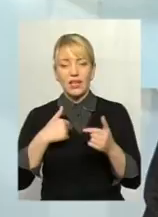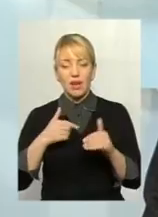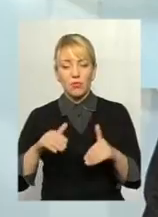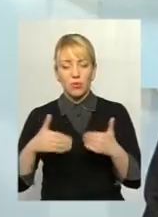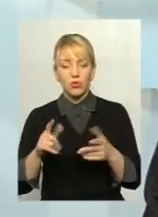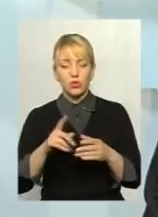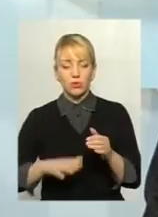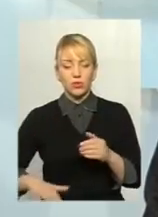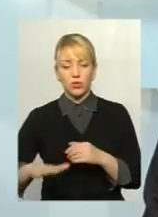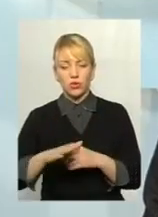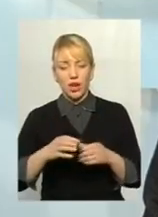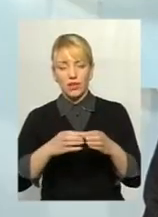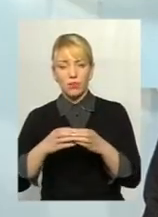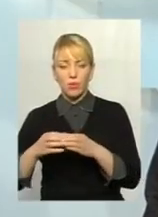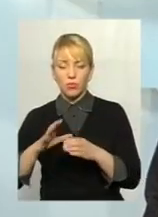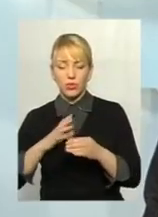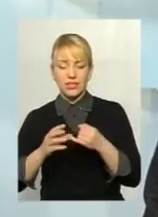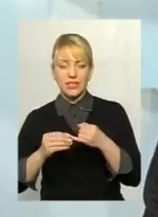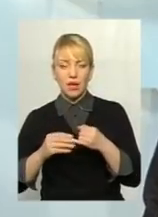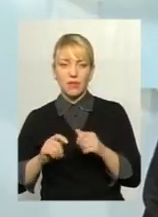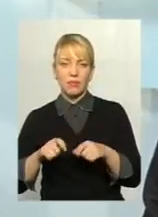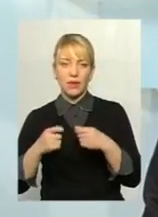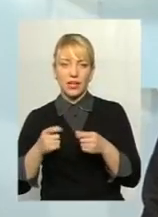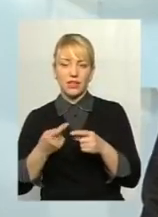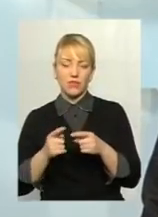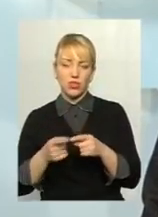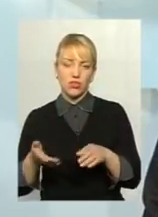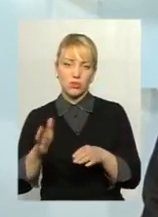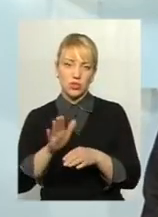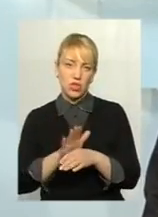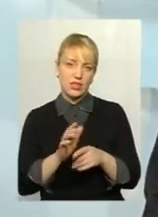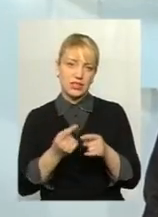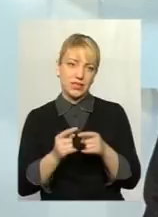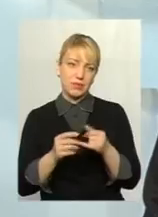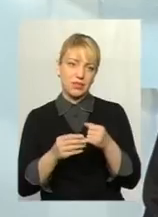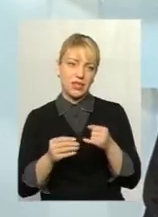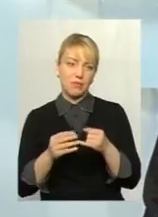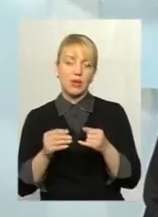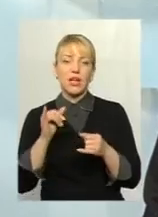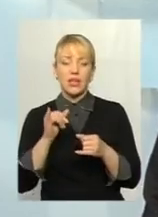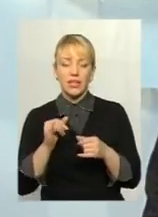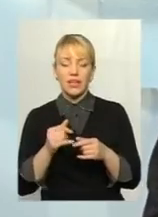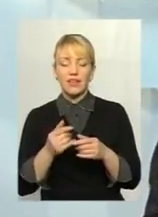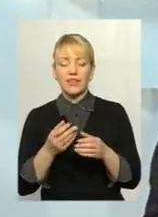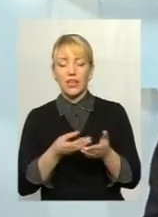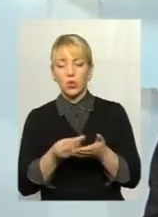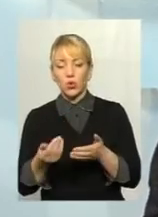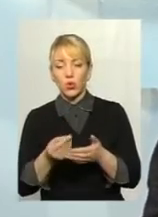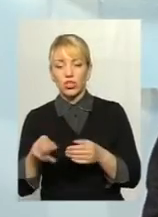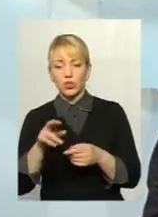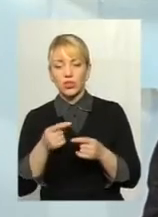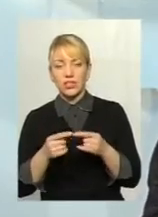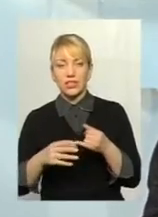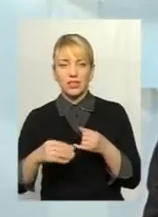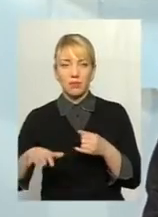громадам ці землі були передані, і вони розпоряджалися з ними, з тими землями. І відповідно надходження від тих земель йшли би територіальним громадам,